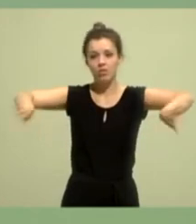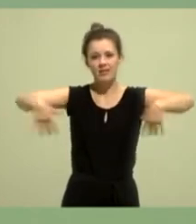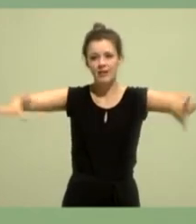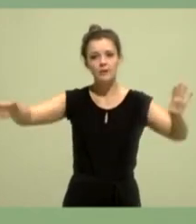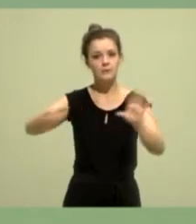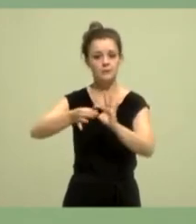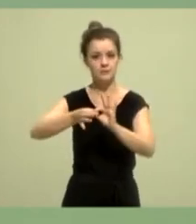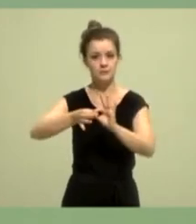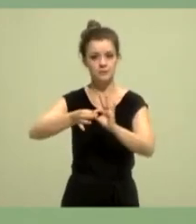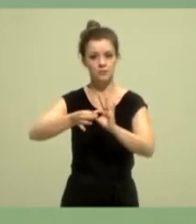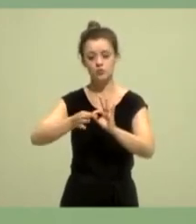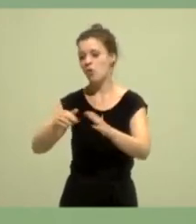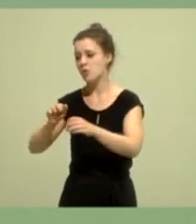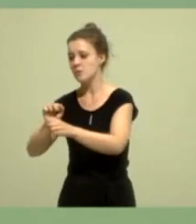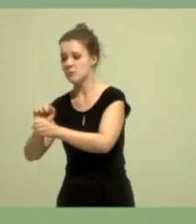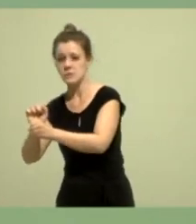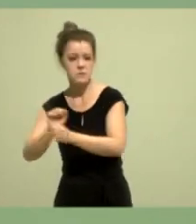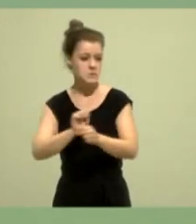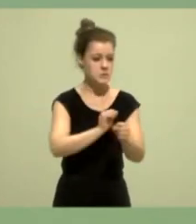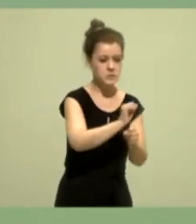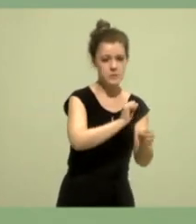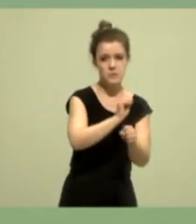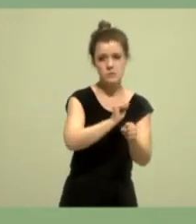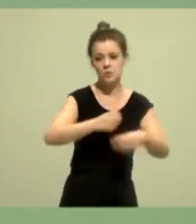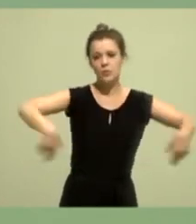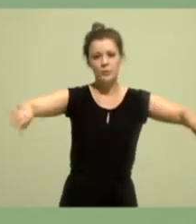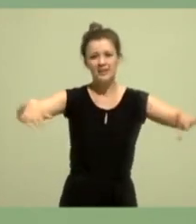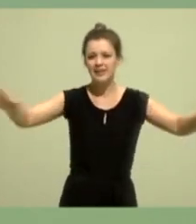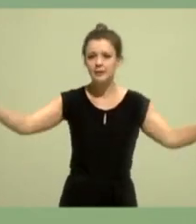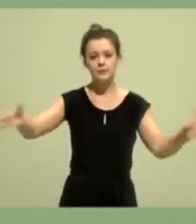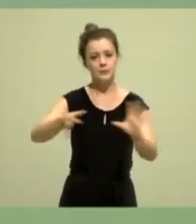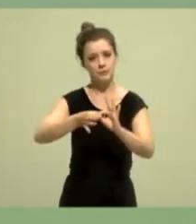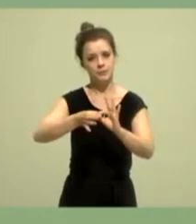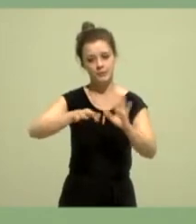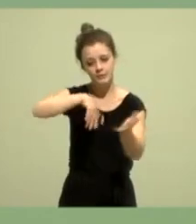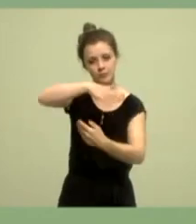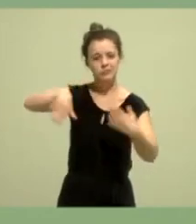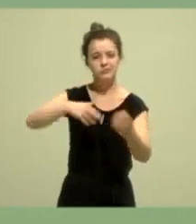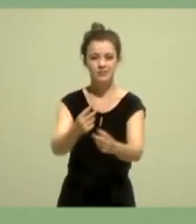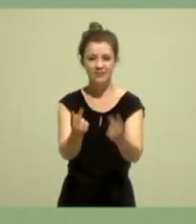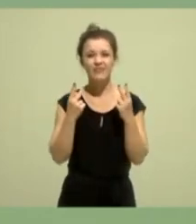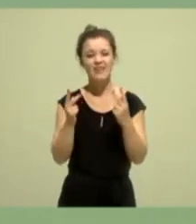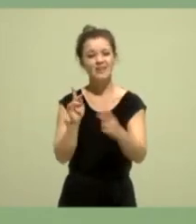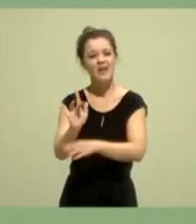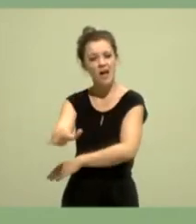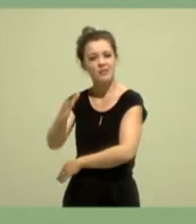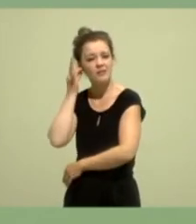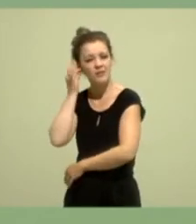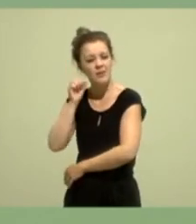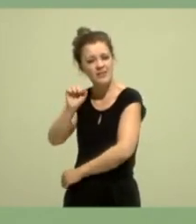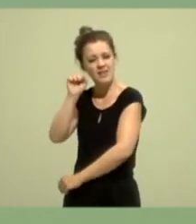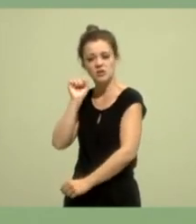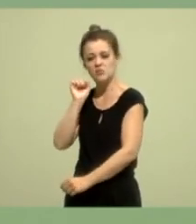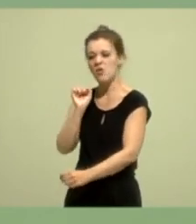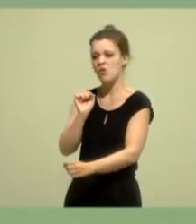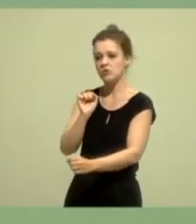einzeln voneinander führen muss, weil es gehört zusammen. Der Kampf gegen Antifeminismus, gegen ein traditionelles Weltbild, was Frauen gerne in die